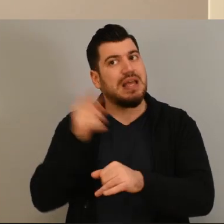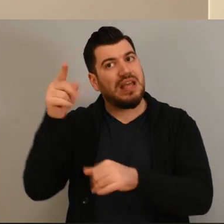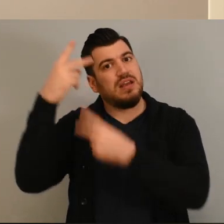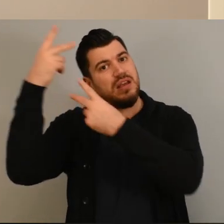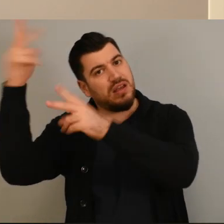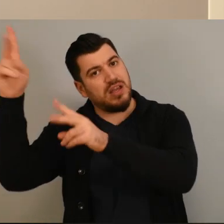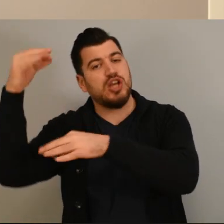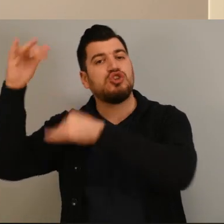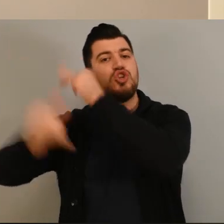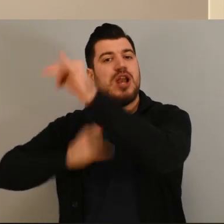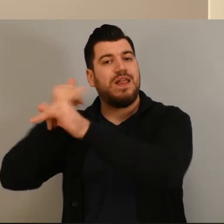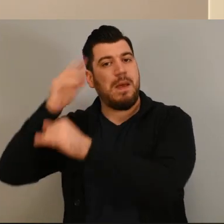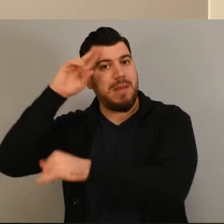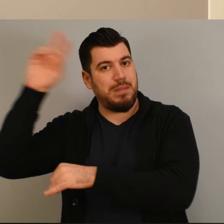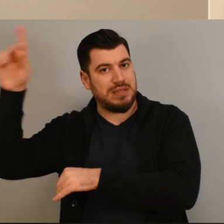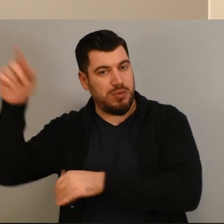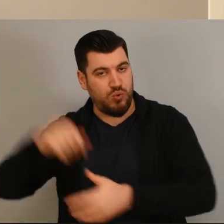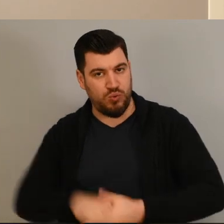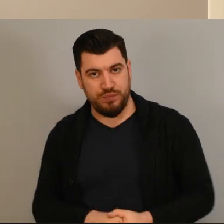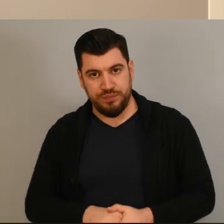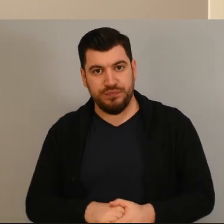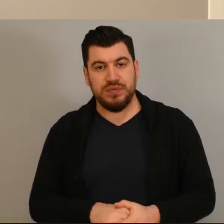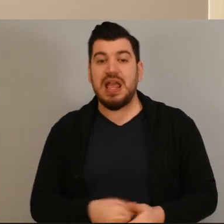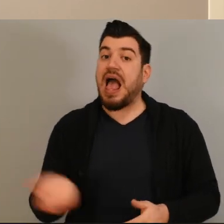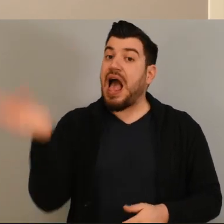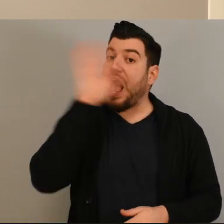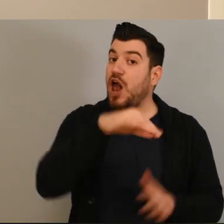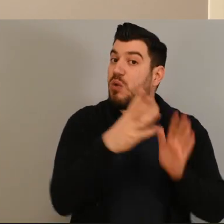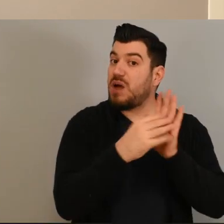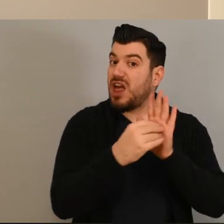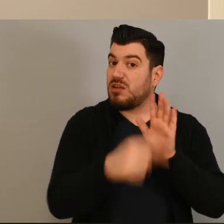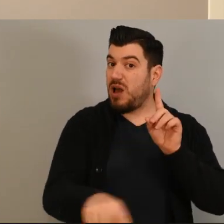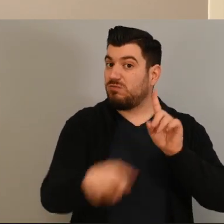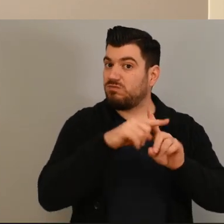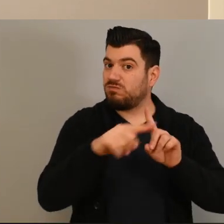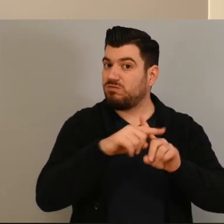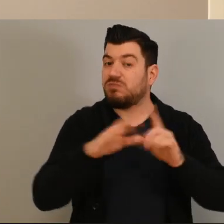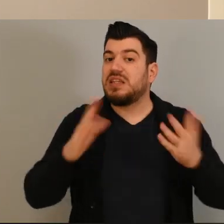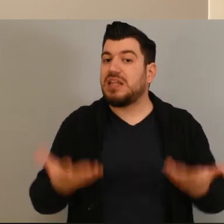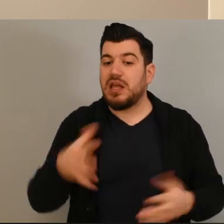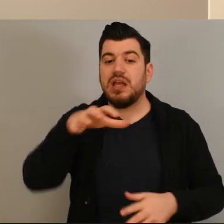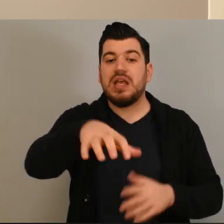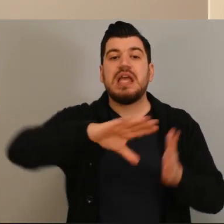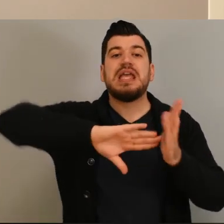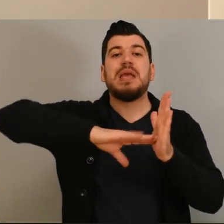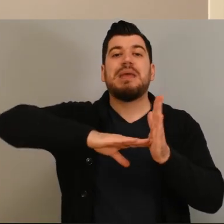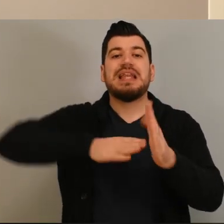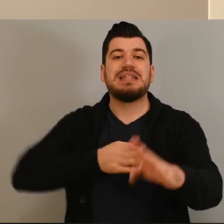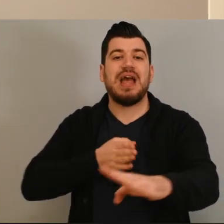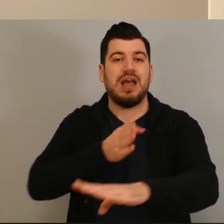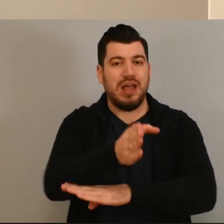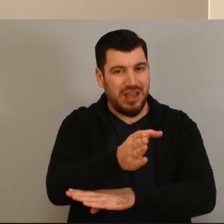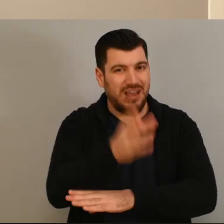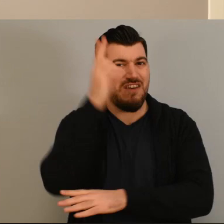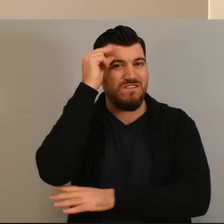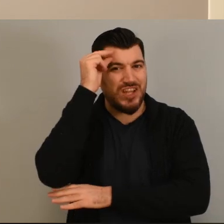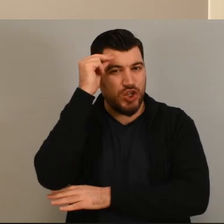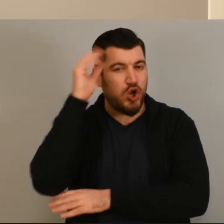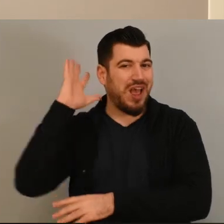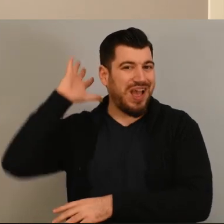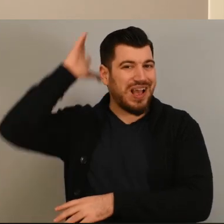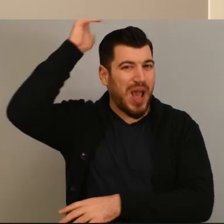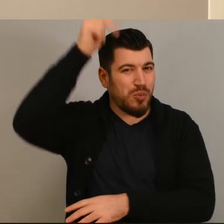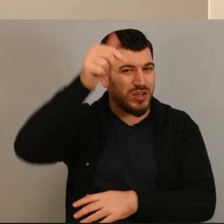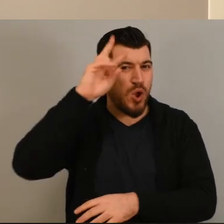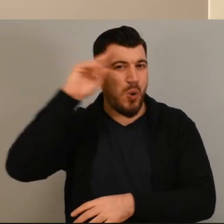Τζιάρκες, σελίδα του Πανεπιστημίου. Πρότυπο βέβαια και φάρος καλού παραδείγματος, η μονάδα προσβασιμότητας φοιτητών με